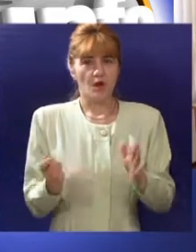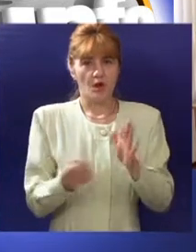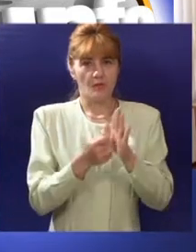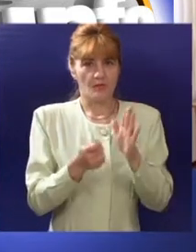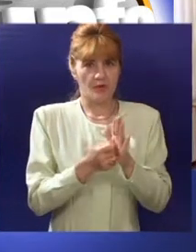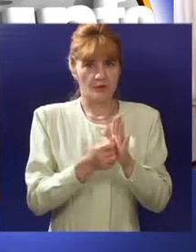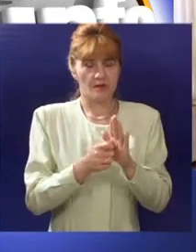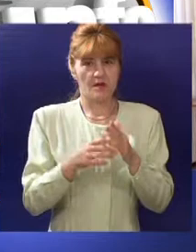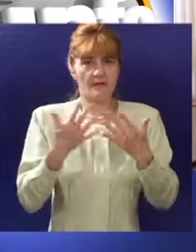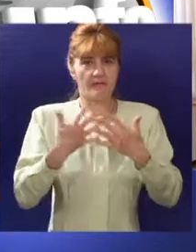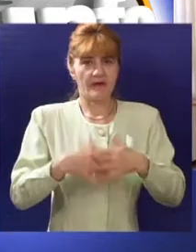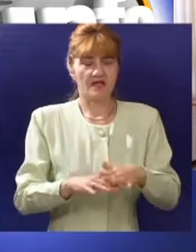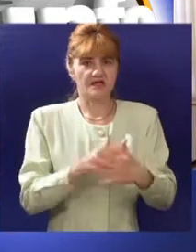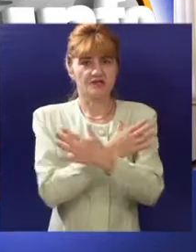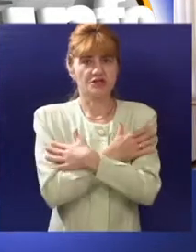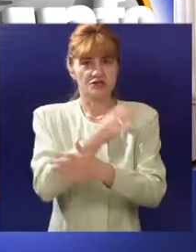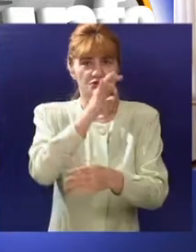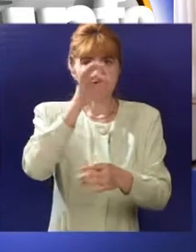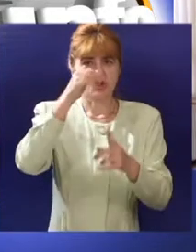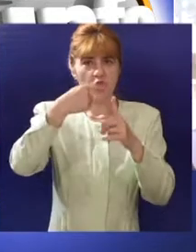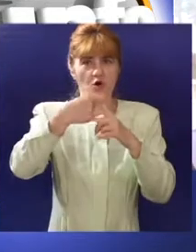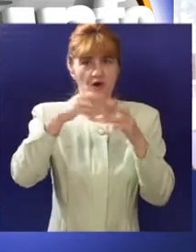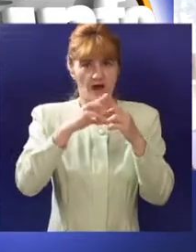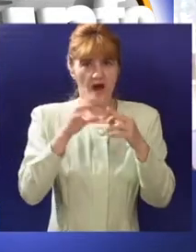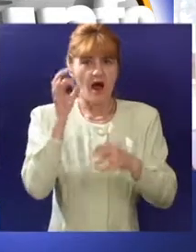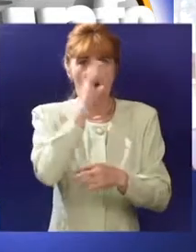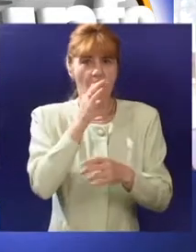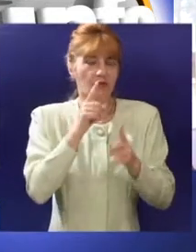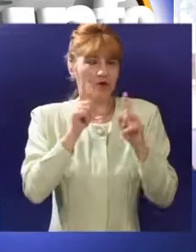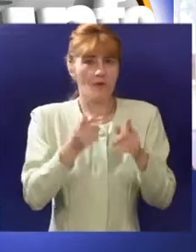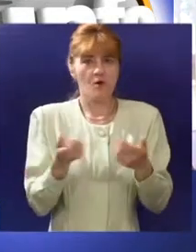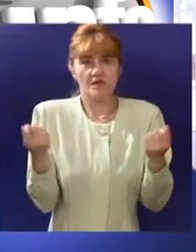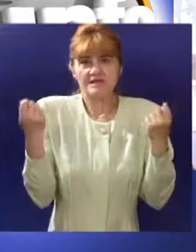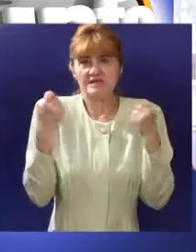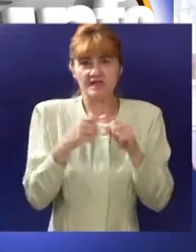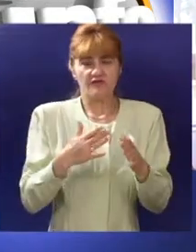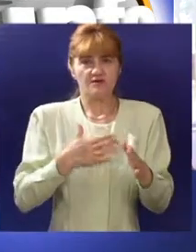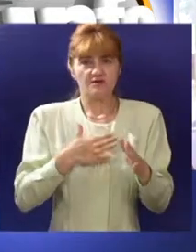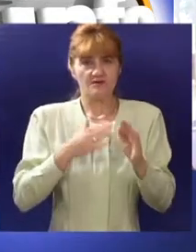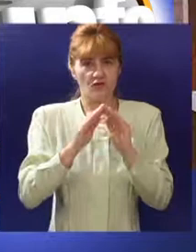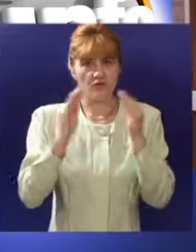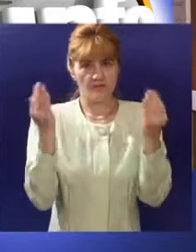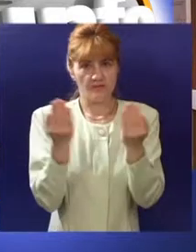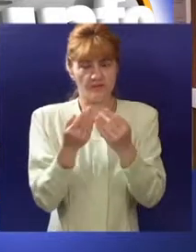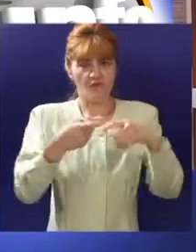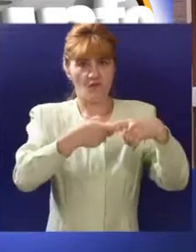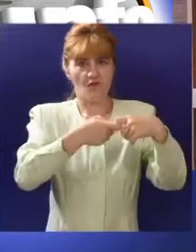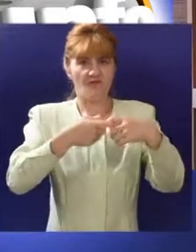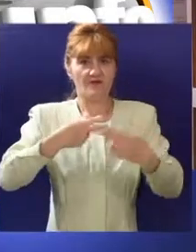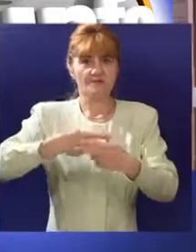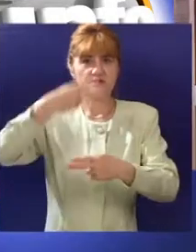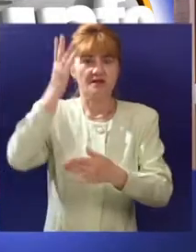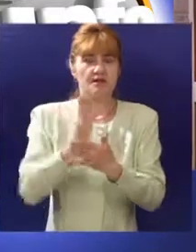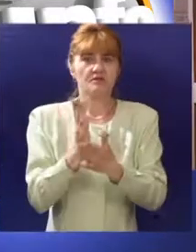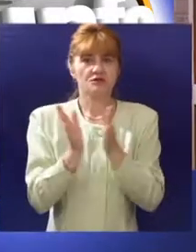Prodajom imovine preduzeća Zorka Klotild, apoteka Subotica morala je zatvoriti svoj ogranak koji se nalazio u sklopu zgrade